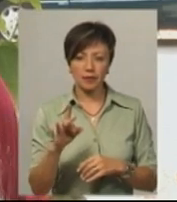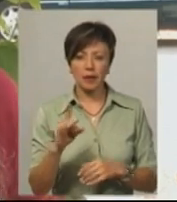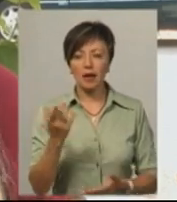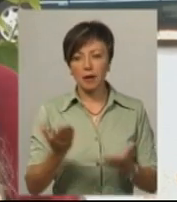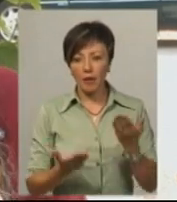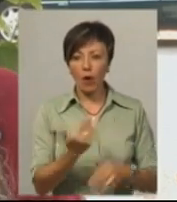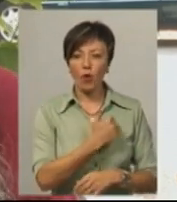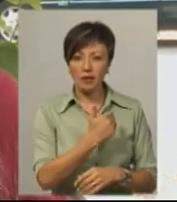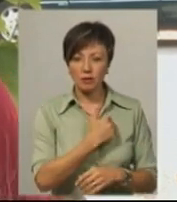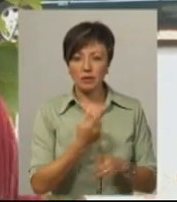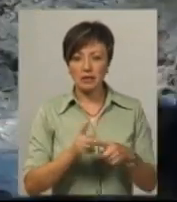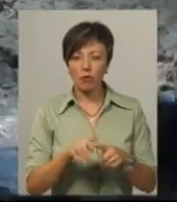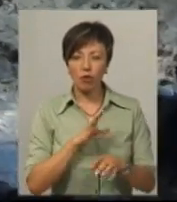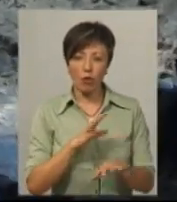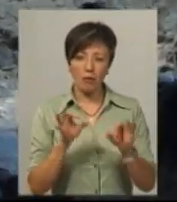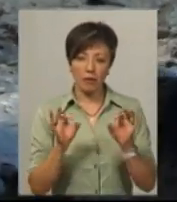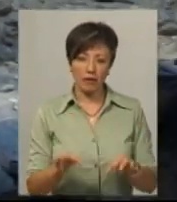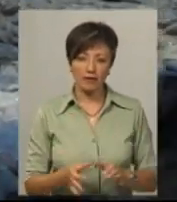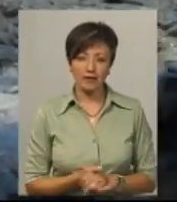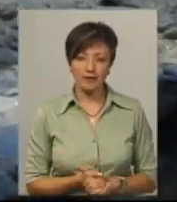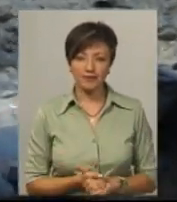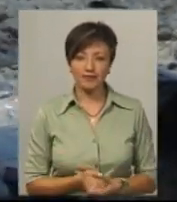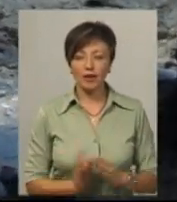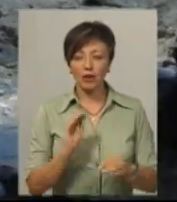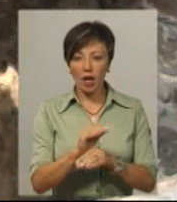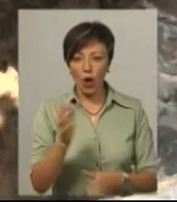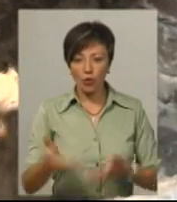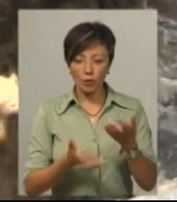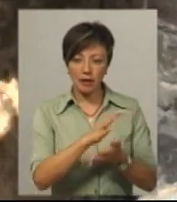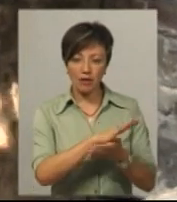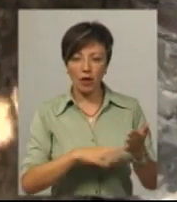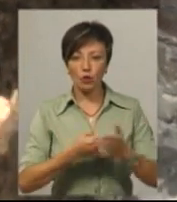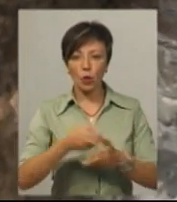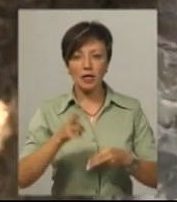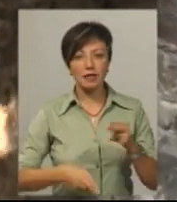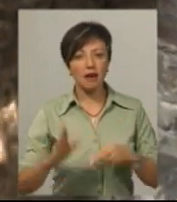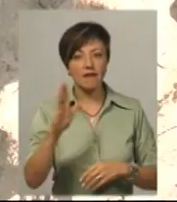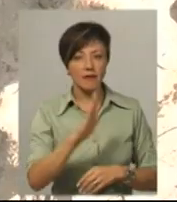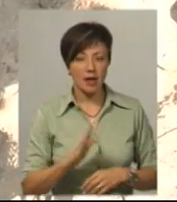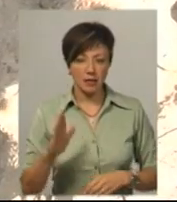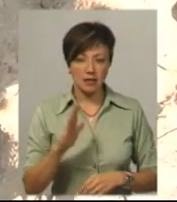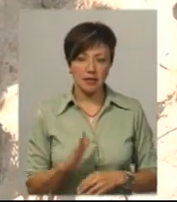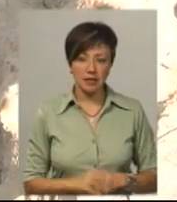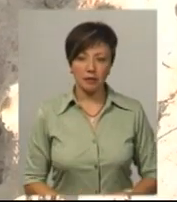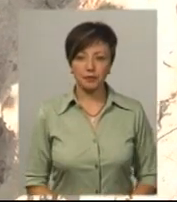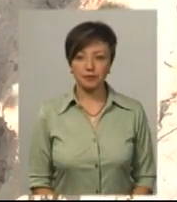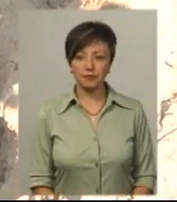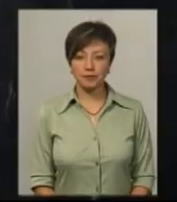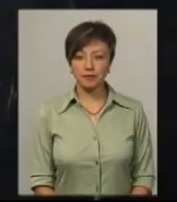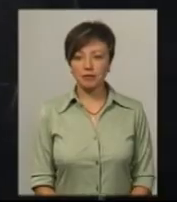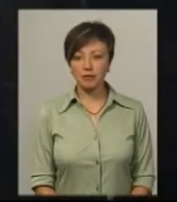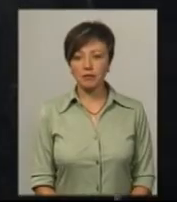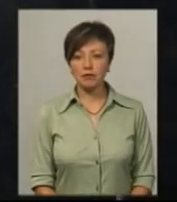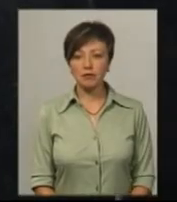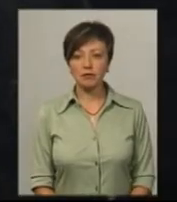Певно, що хотілося б, щоб це було так. Дмитро Тимчук додає, розкопки триватимуть до кінця вересня. Анастасія Збродва, Володимир Зайнчуковський.